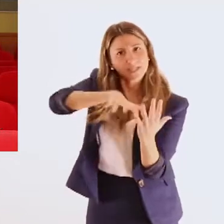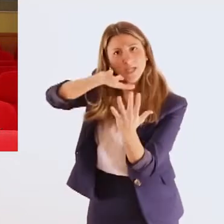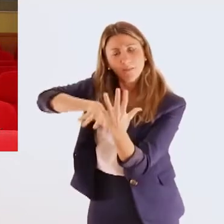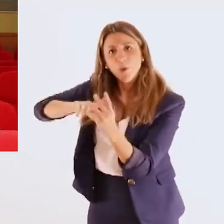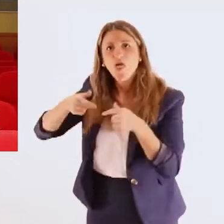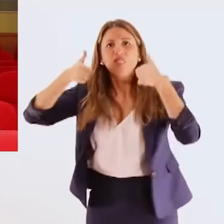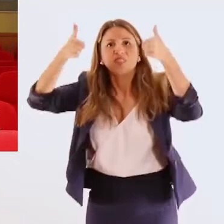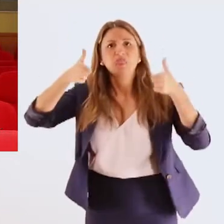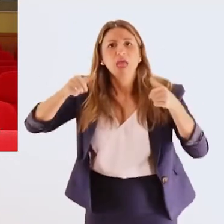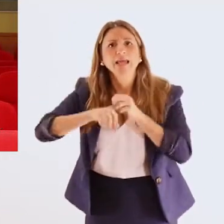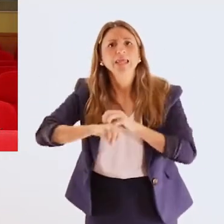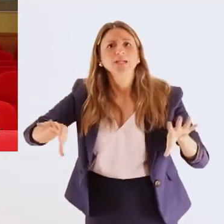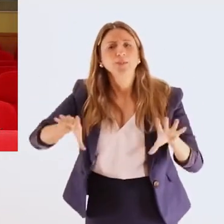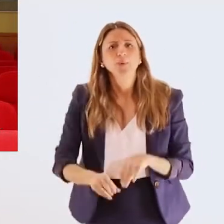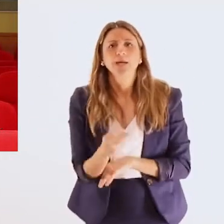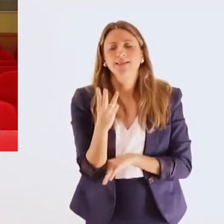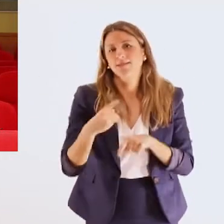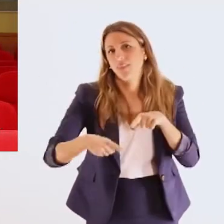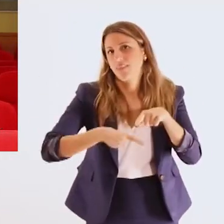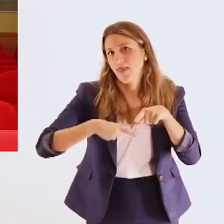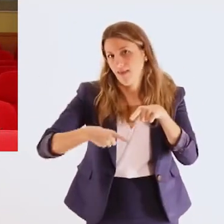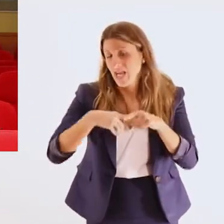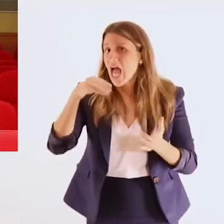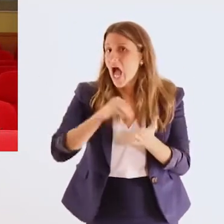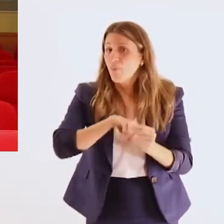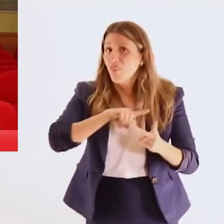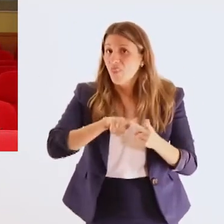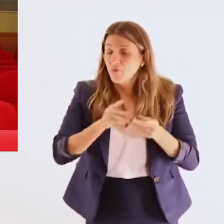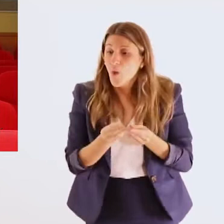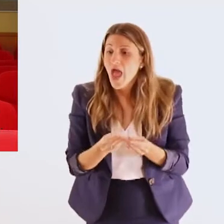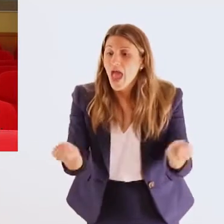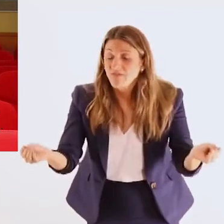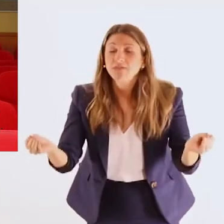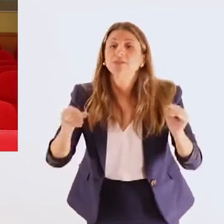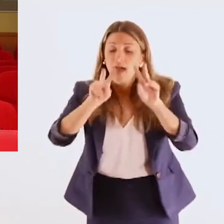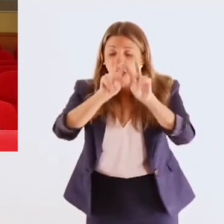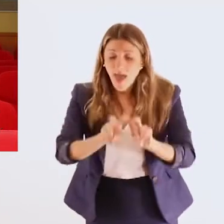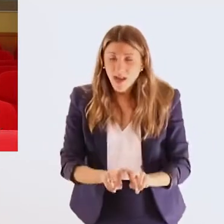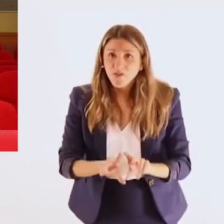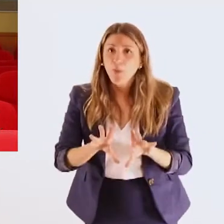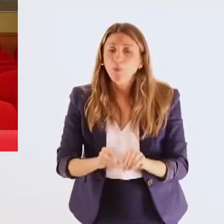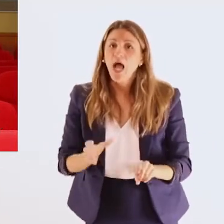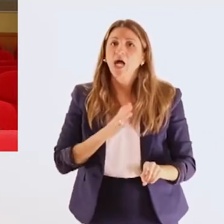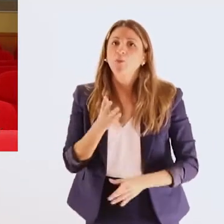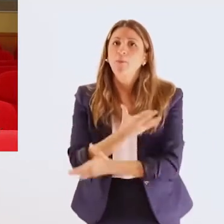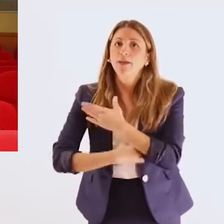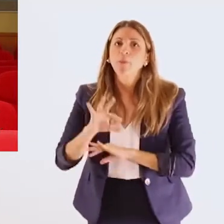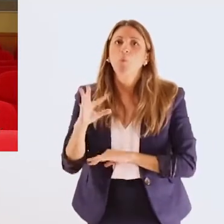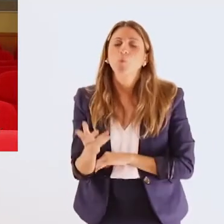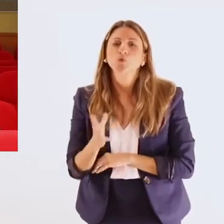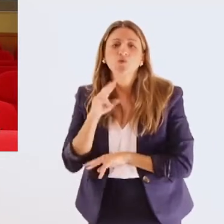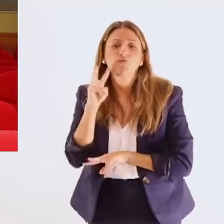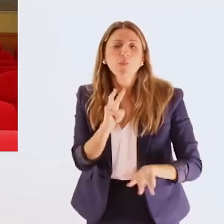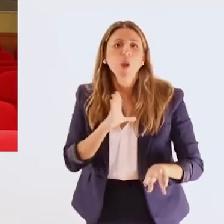μεγάλης πανελλαδικής έρευνας που πραγματοποίησε η ΕΣΑΜΕΑ για τις στάσεις και αντιλήψεις της ελληνικής κοινωνίας απέναντι στα άτομα με